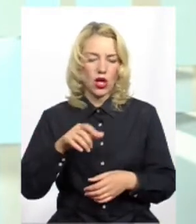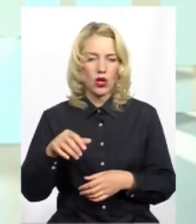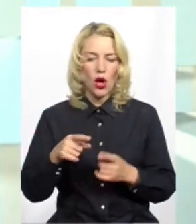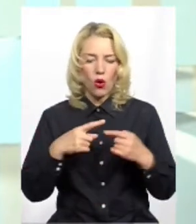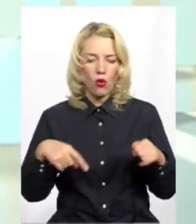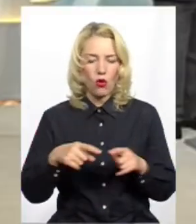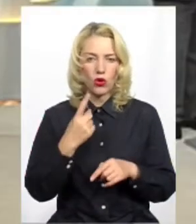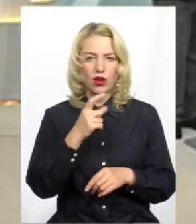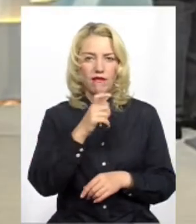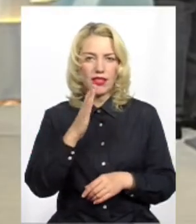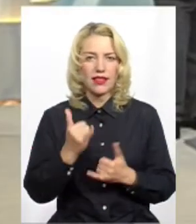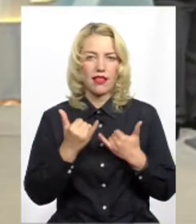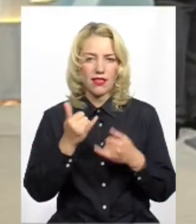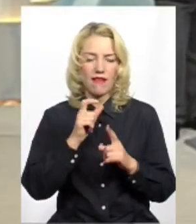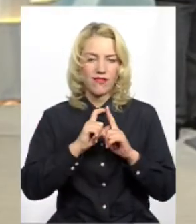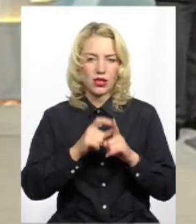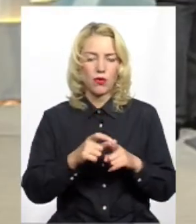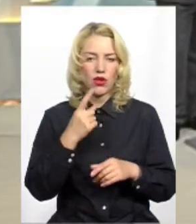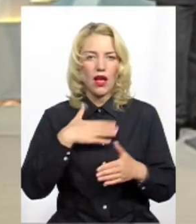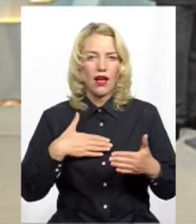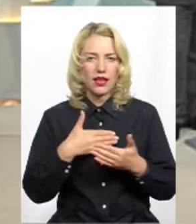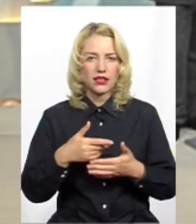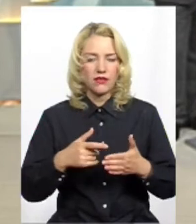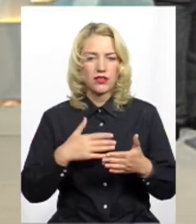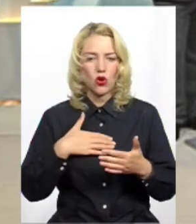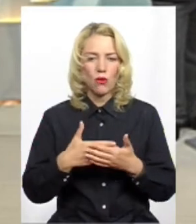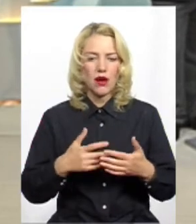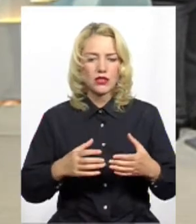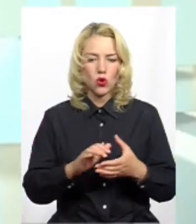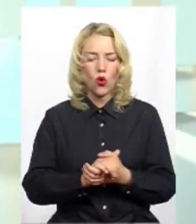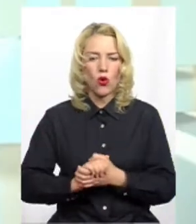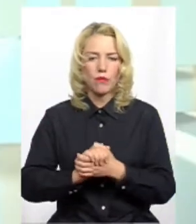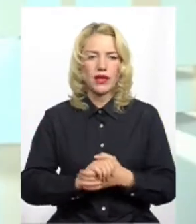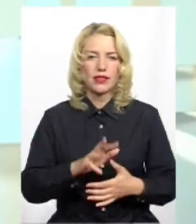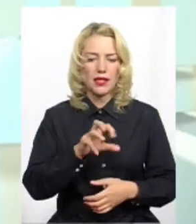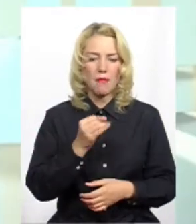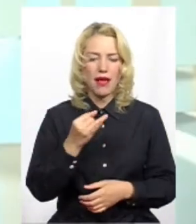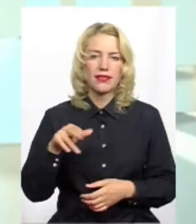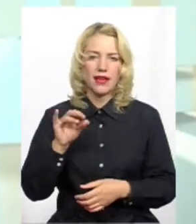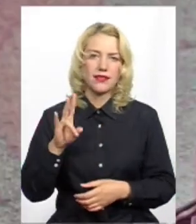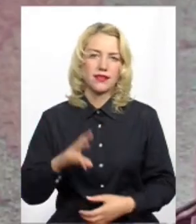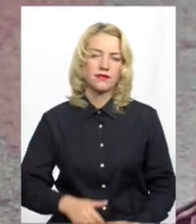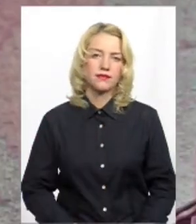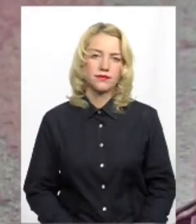Похвилиння будете мати для відповіді. А перше від активіста громадського об'єднання «Майдан» Анатолія Казімірова. Прошу.